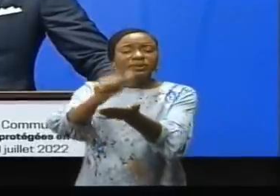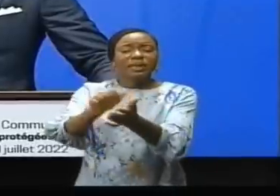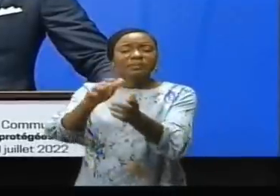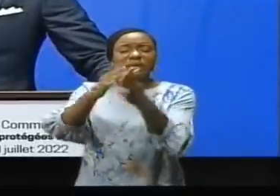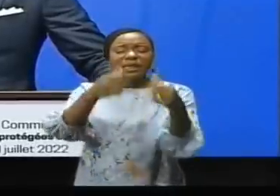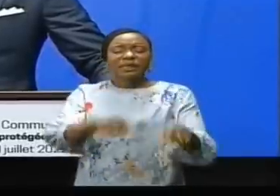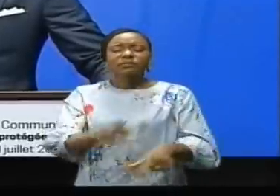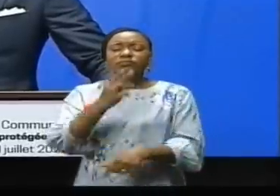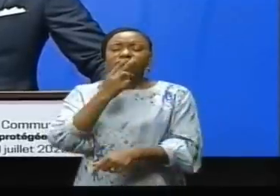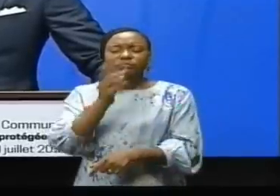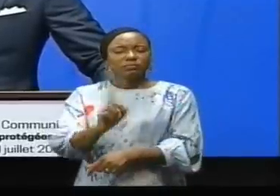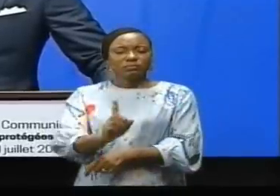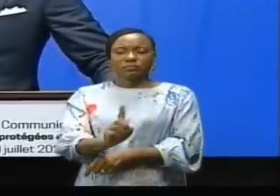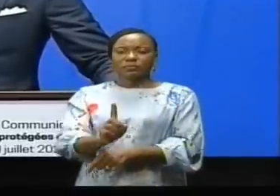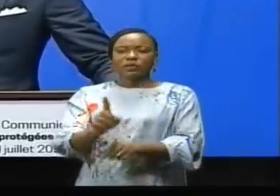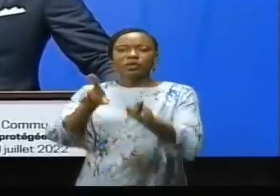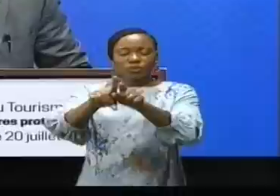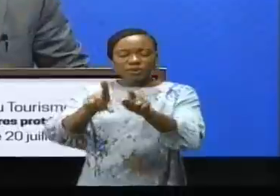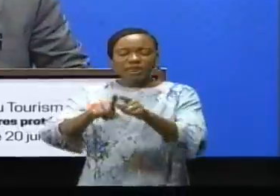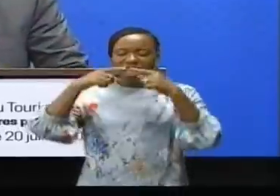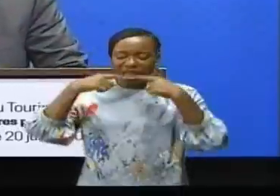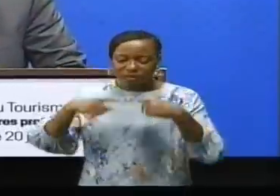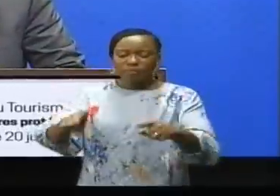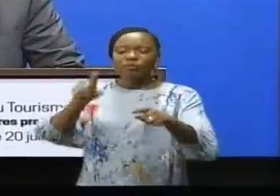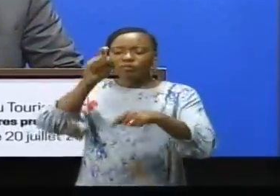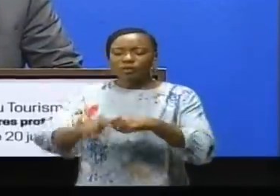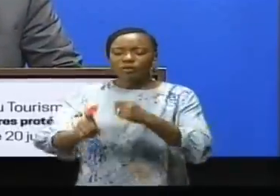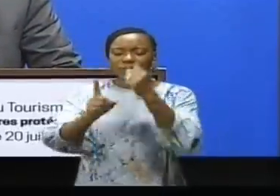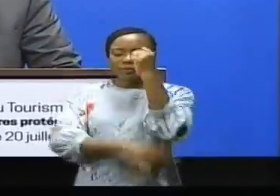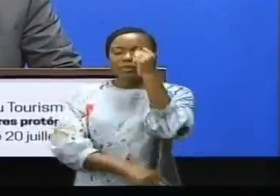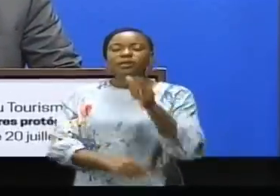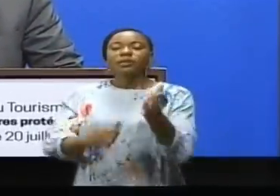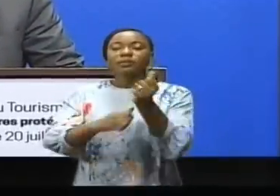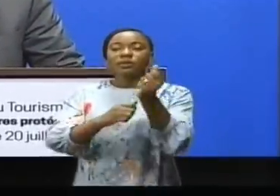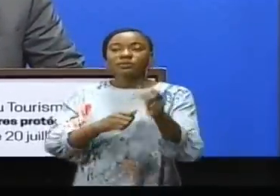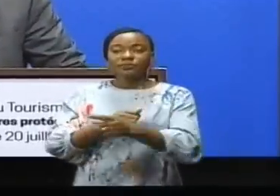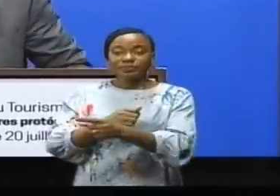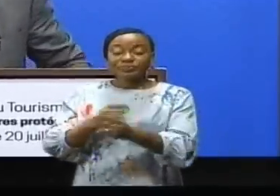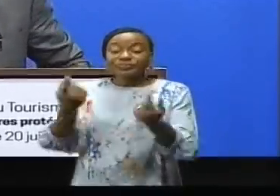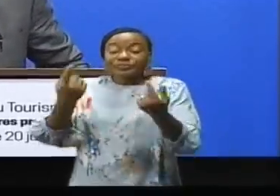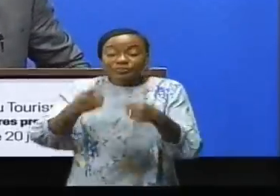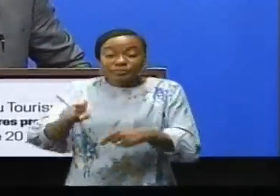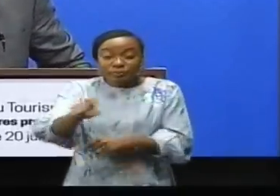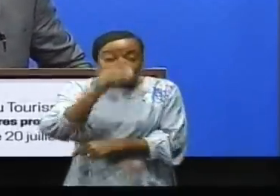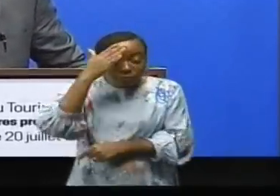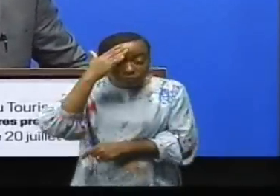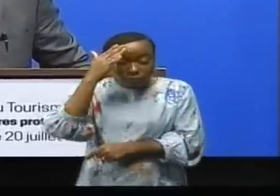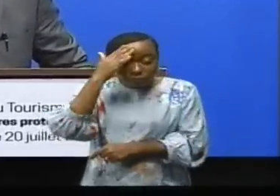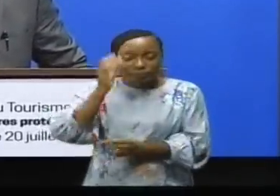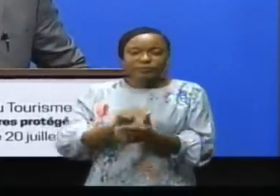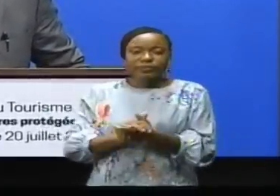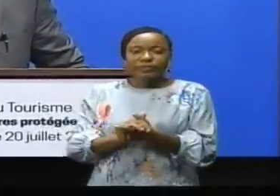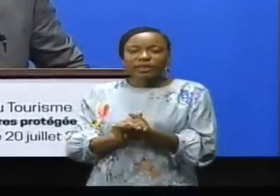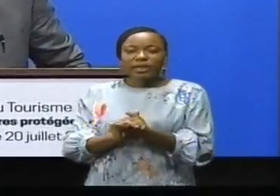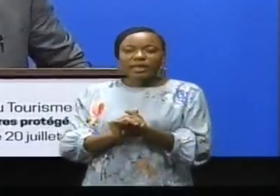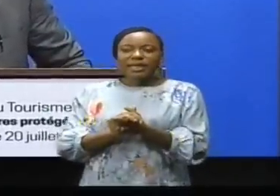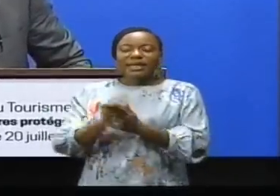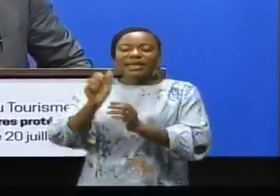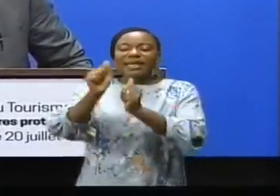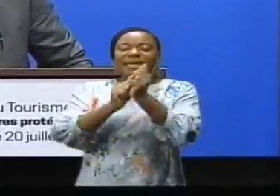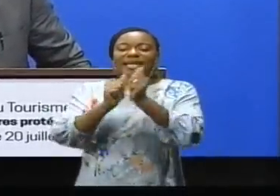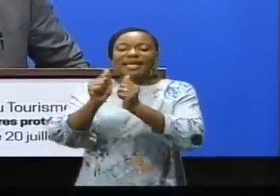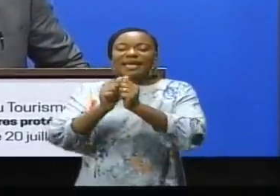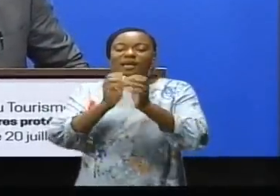rester et ne seront pas du tout impunies. Comme vous le savez, les aires protégées du Congo sont gérées par trois ministères.